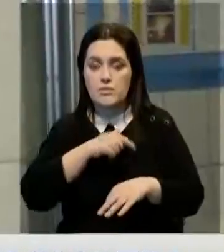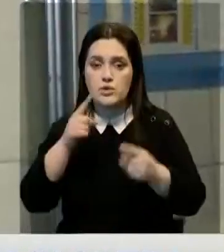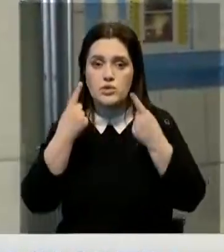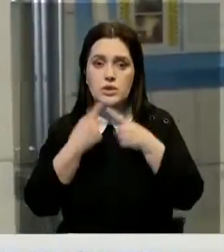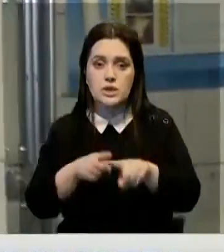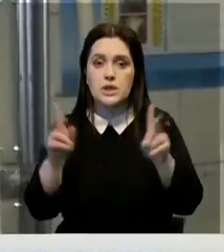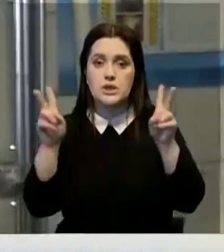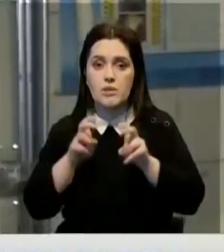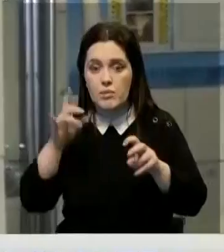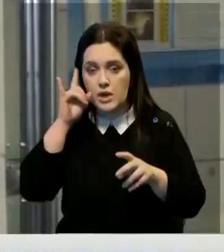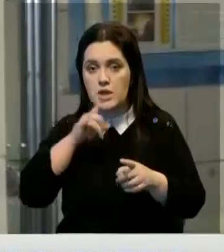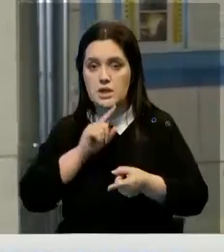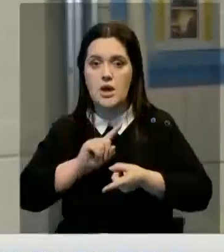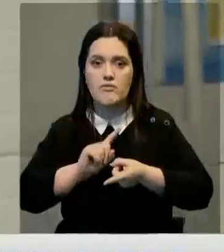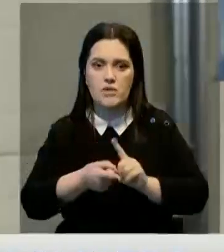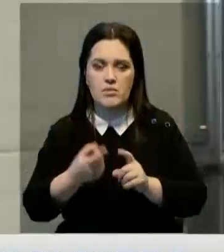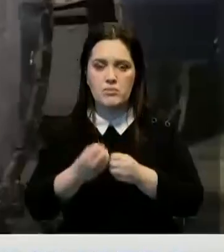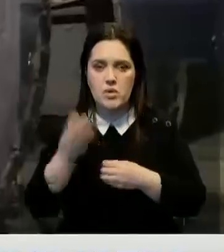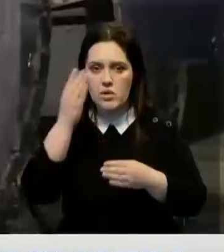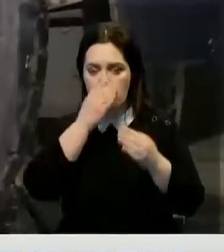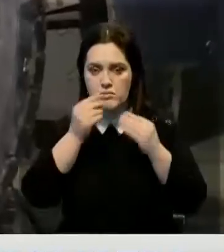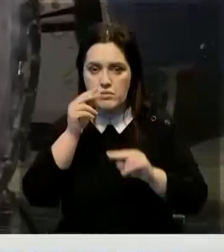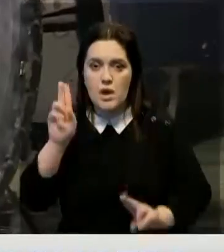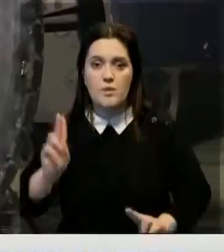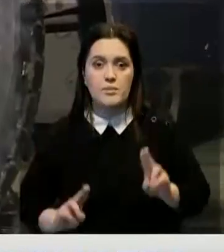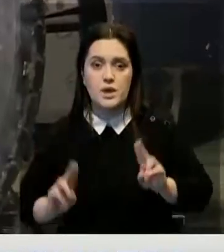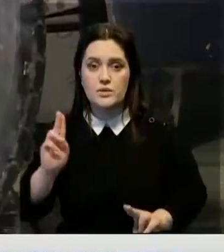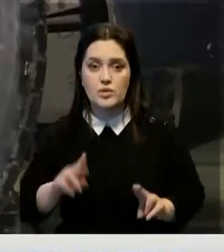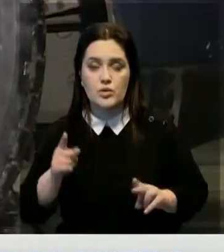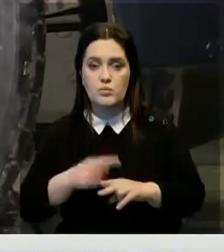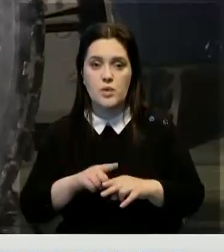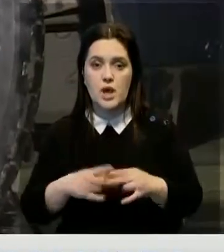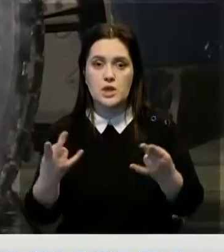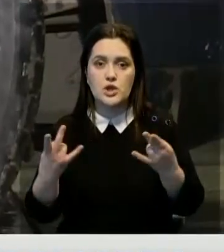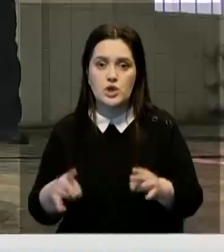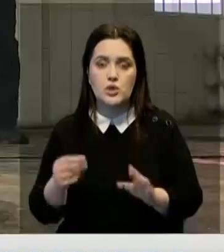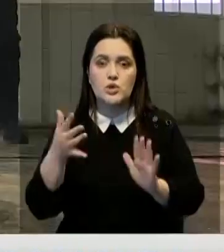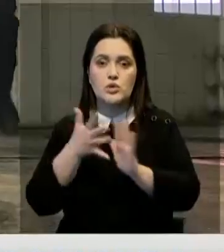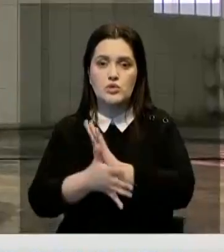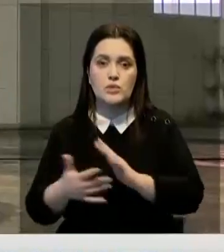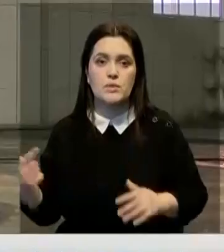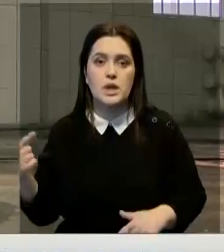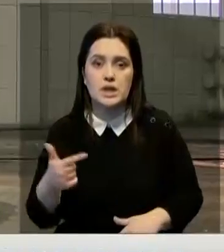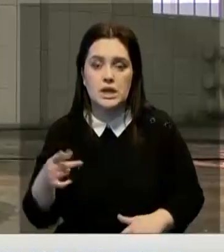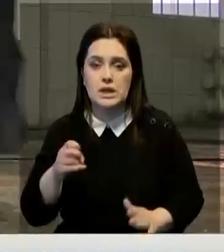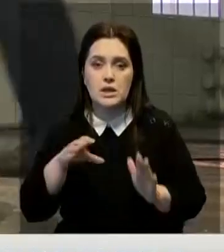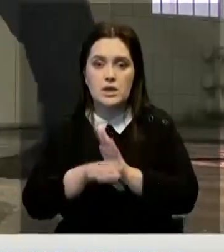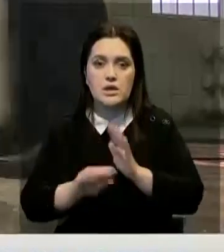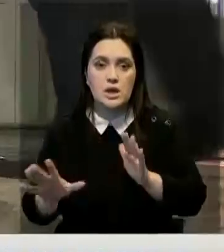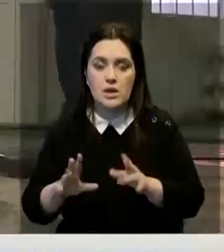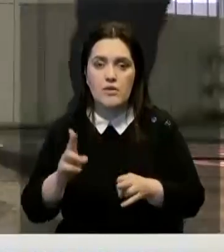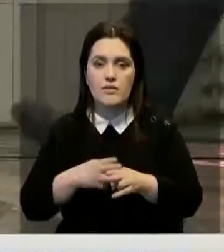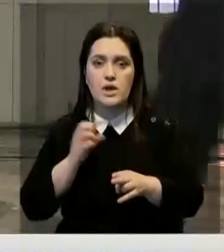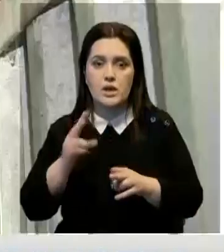автомобилей. Депутаты считают, что техосмотр в Казахстане превратился в формальную процедуру, которая приводит к ненужным тратам граждан